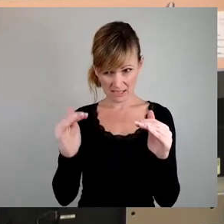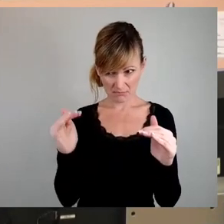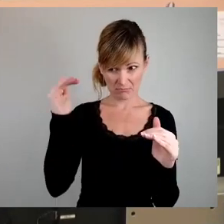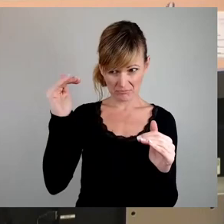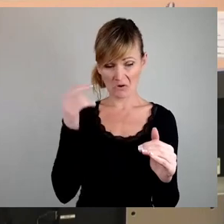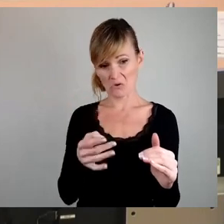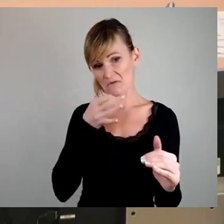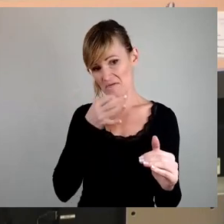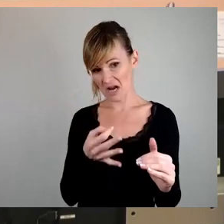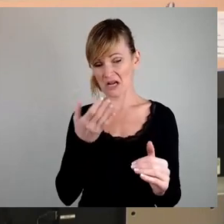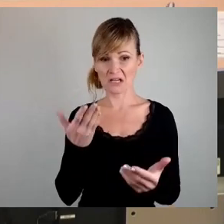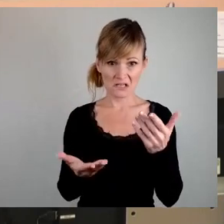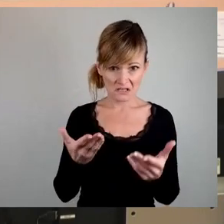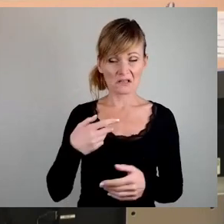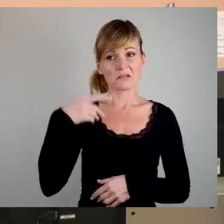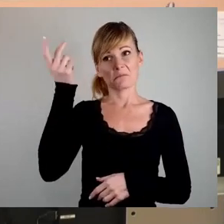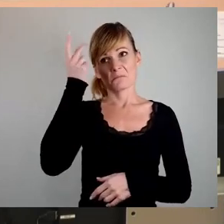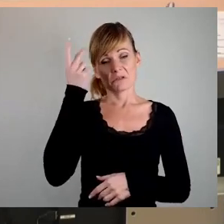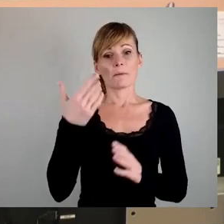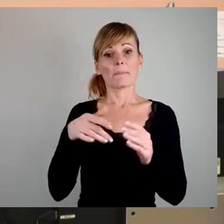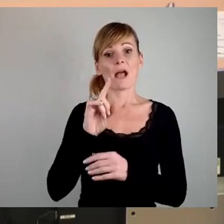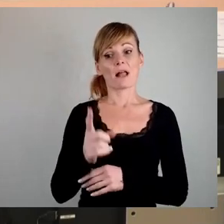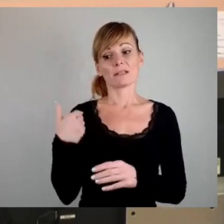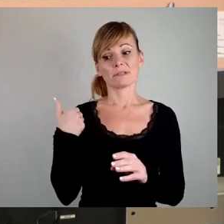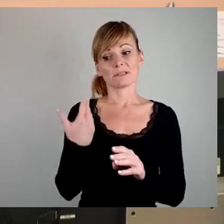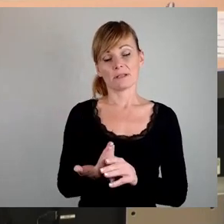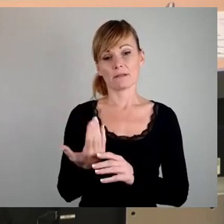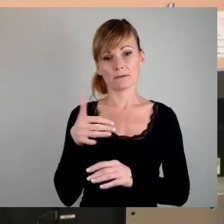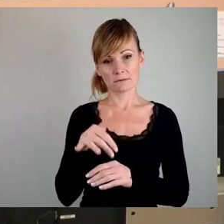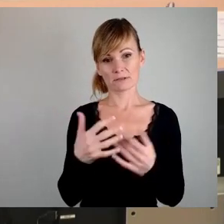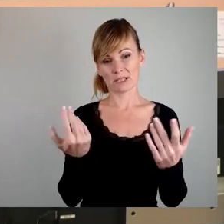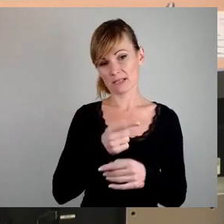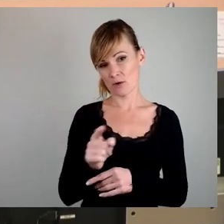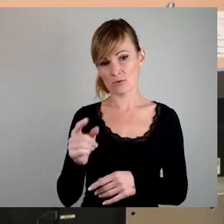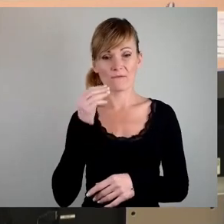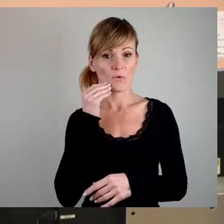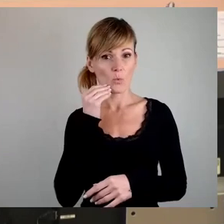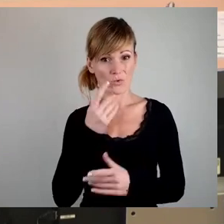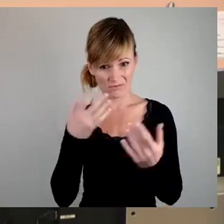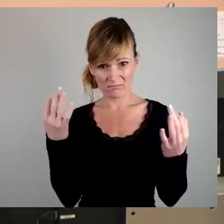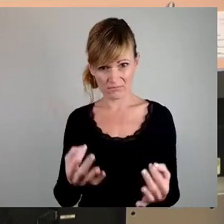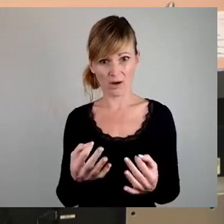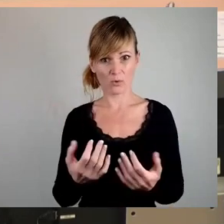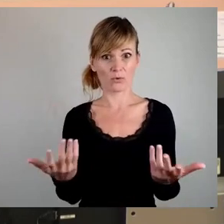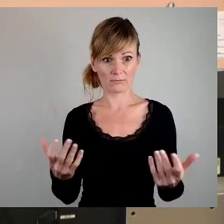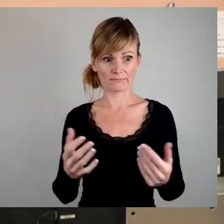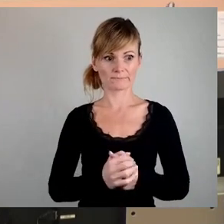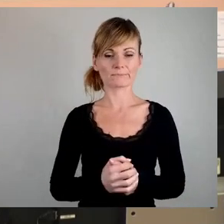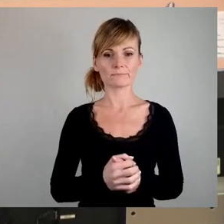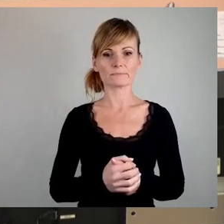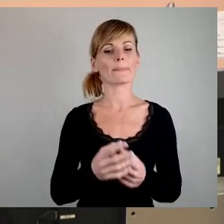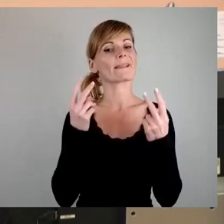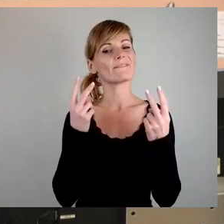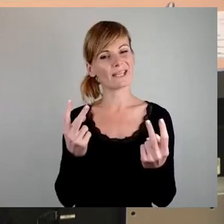uns daran erinnert, dass wir mehr als die bisher vorhandenen 10.000 Wohnungen benötigen. Wichtig, aber nicht entscheidend,